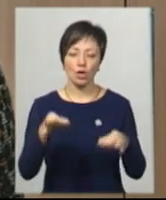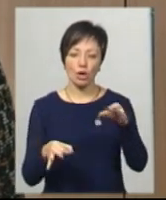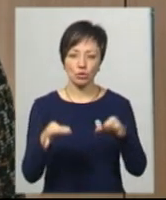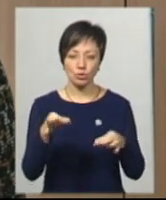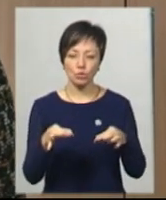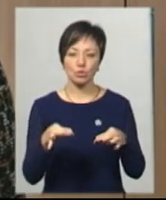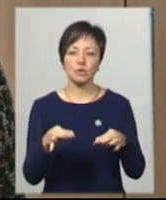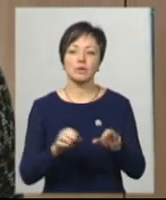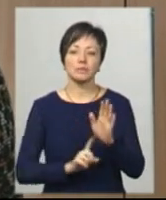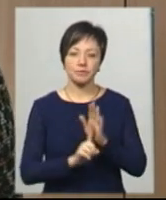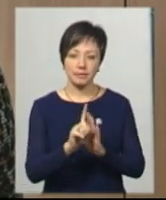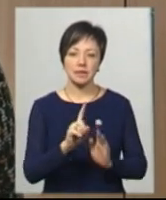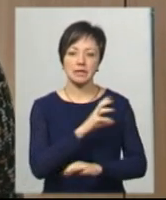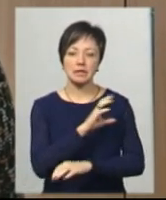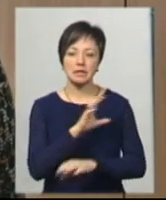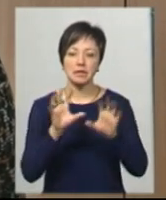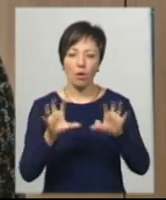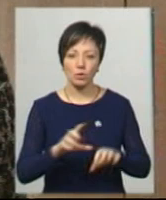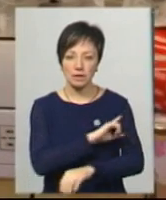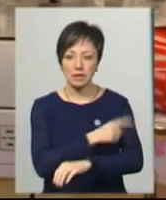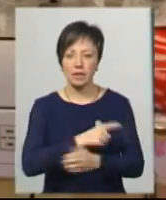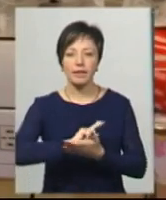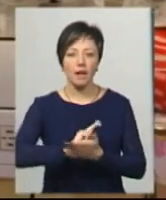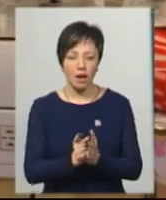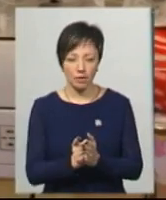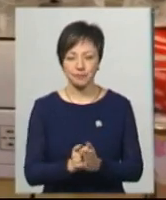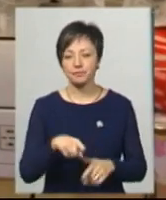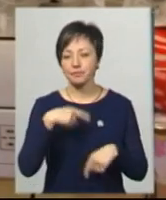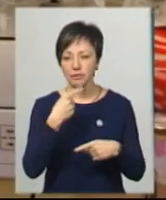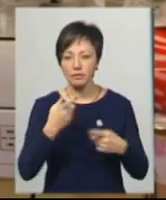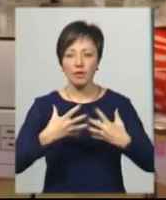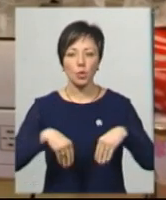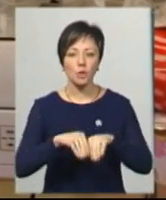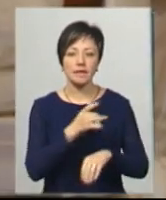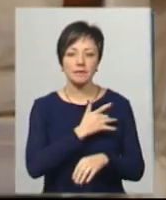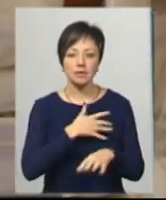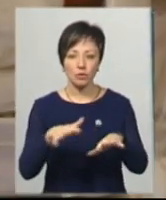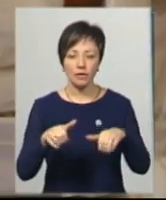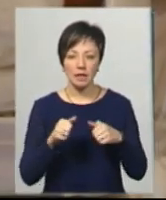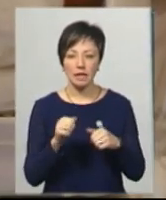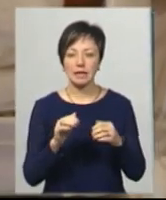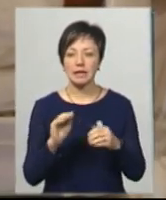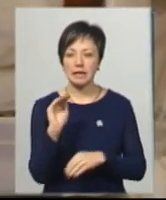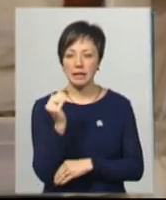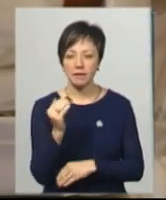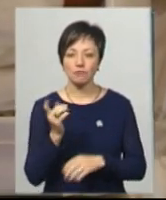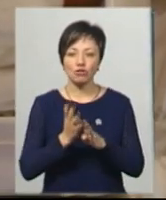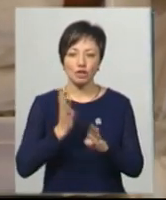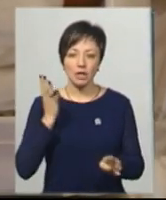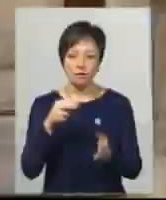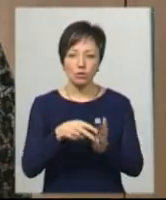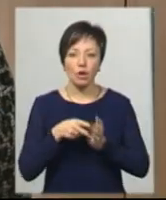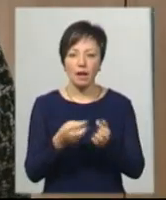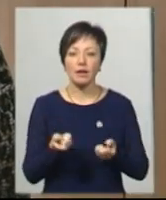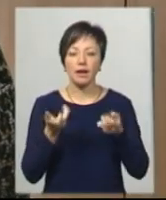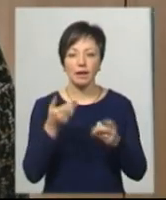набрало законної сили негайно. Ніна Магур каже, що родина, яка всиновила дитину, в черзі на усиновлення стояла кілька